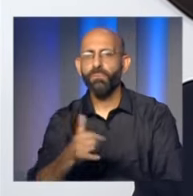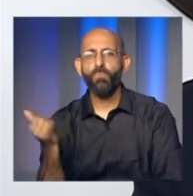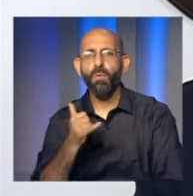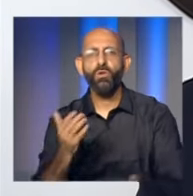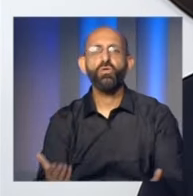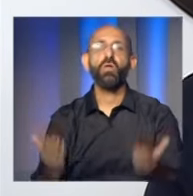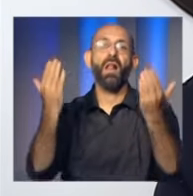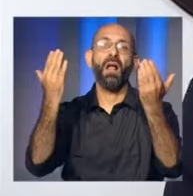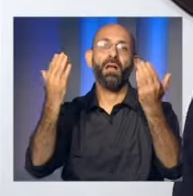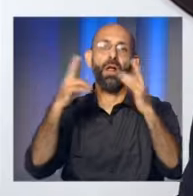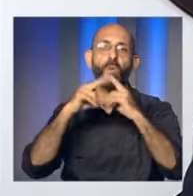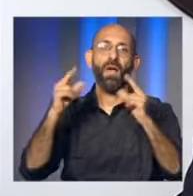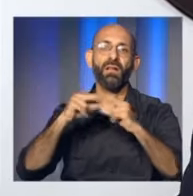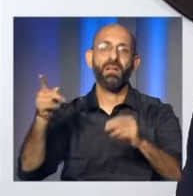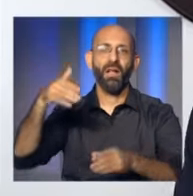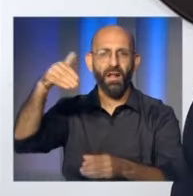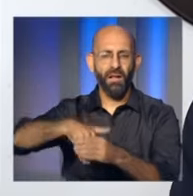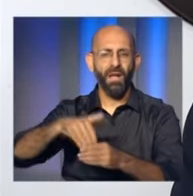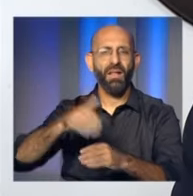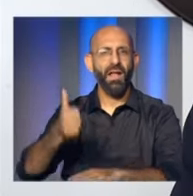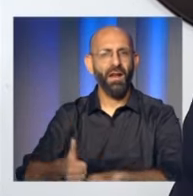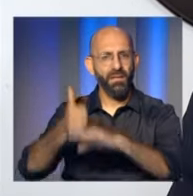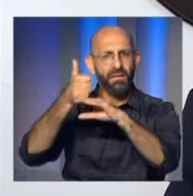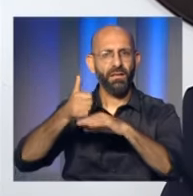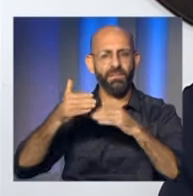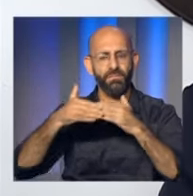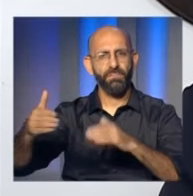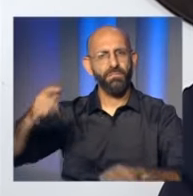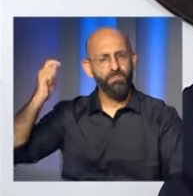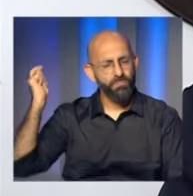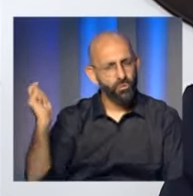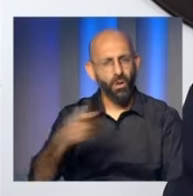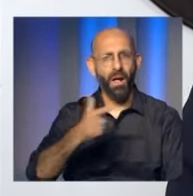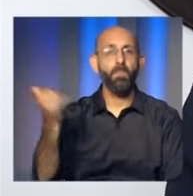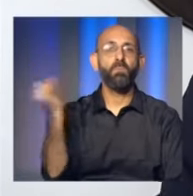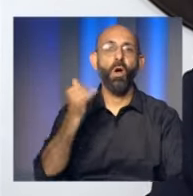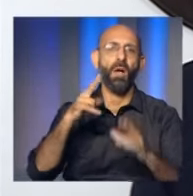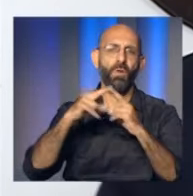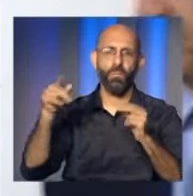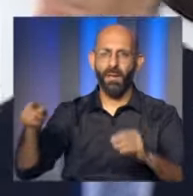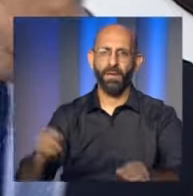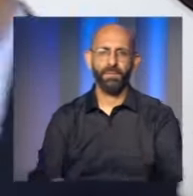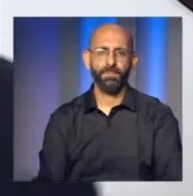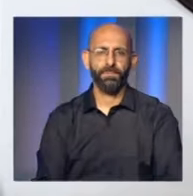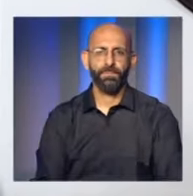النفس هل هو بيقدر يخلص لبنان ويوصلنا إن شاء الله إلى انتخاب رئيس الجمهورية